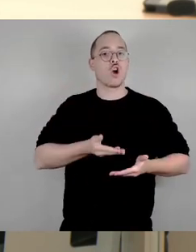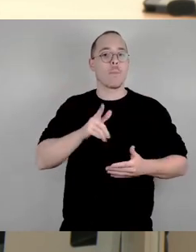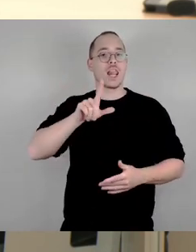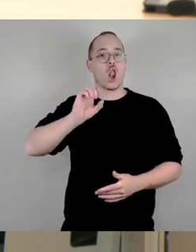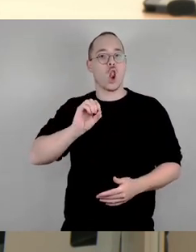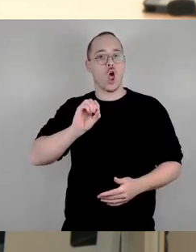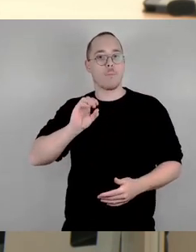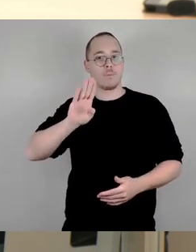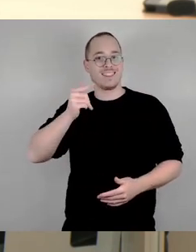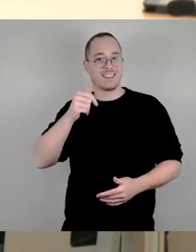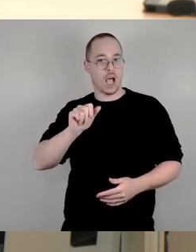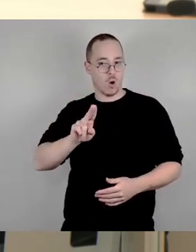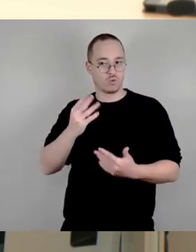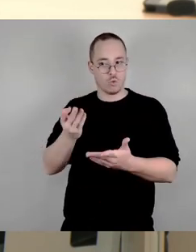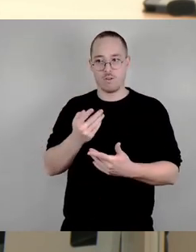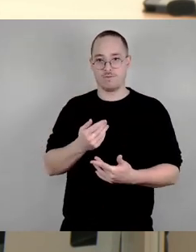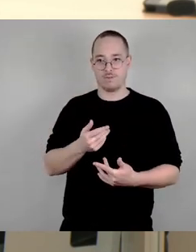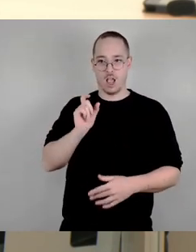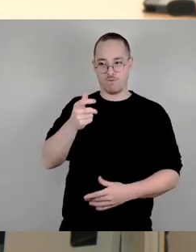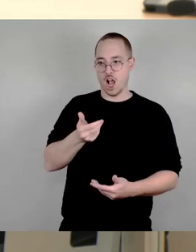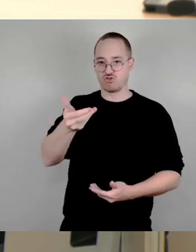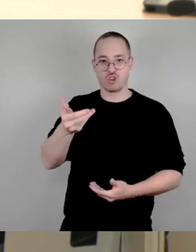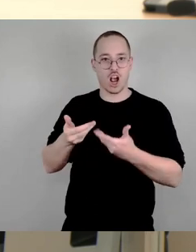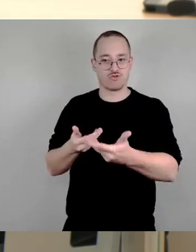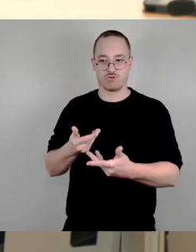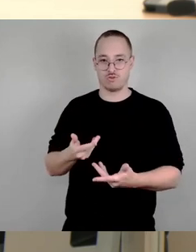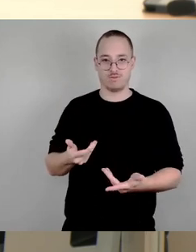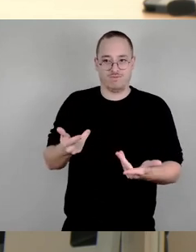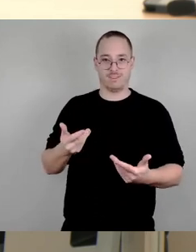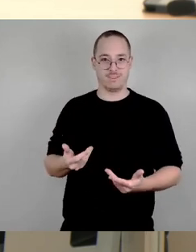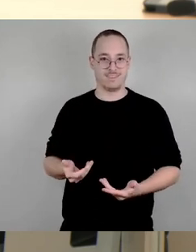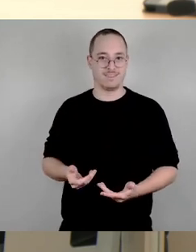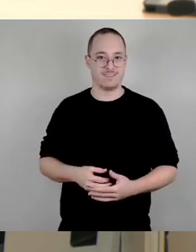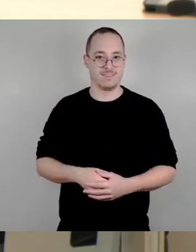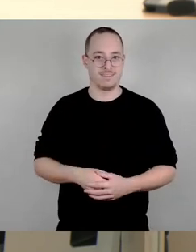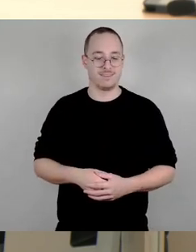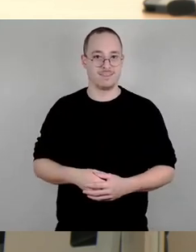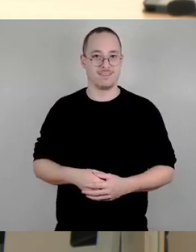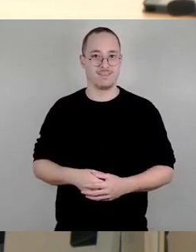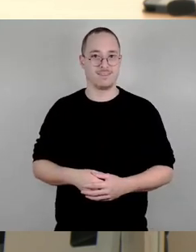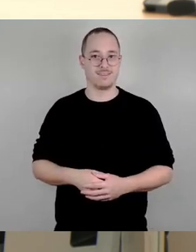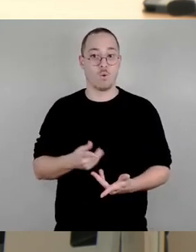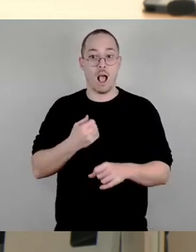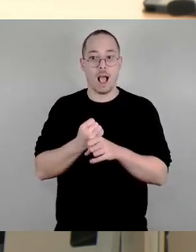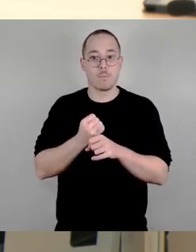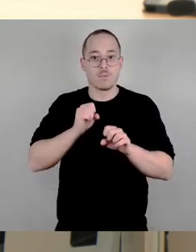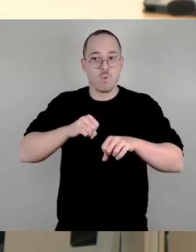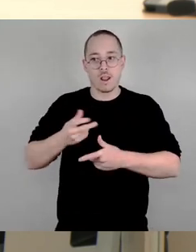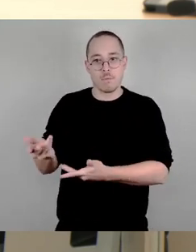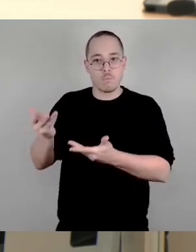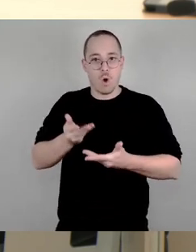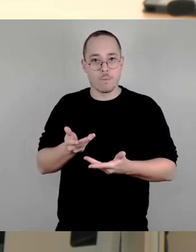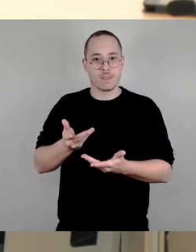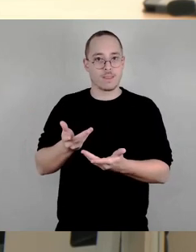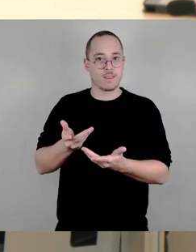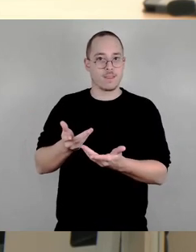hier schnellstmöglich Arbeitsmöglichkeiten bekommen. Und es war auch ganz konkret Unterstützung für Geflüchtete